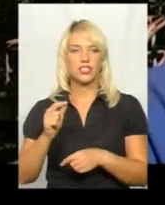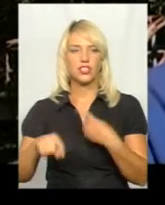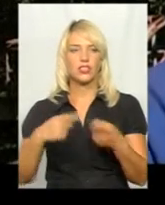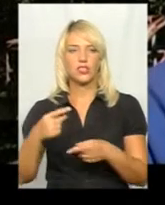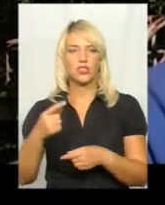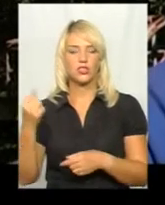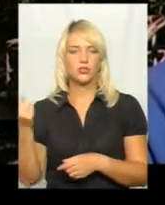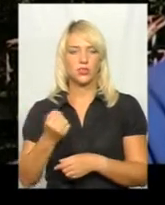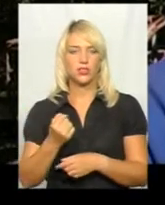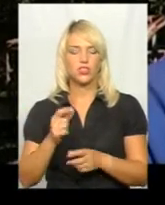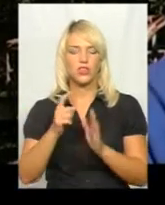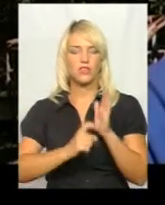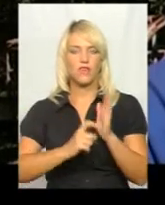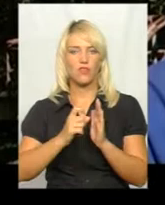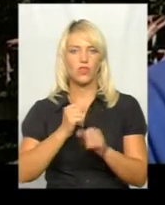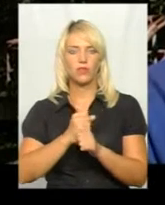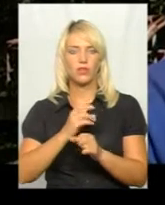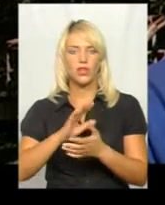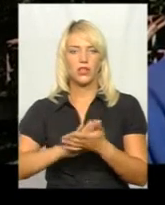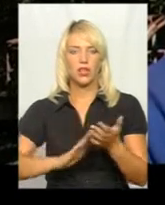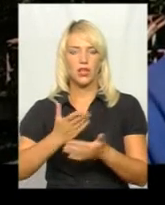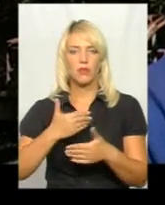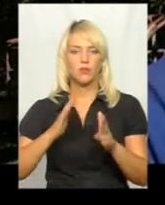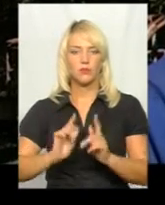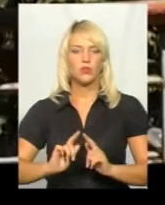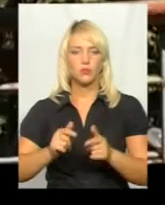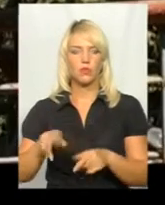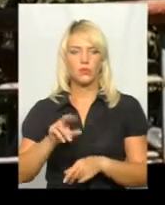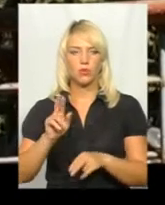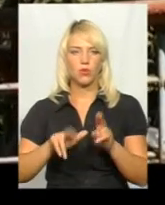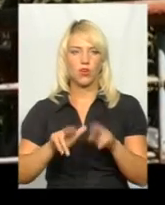наступний тиждень зварюваних робіт. Далі ми будемо приступати до покраски.